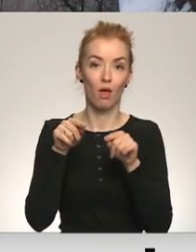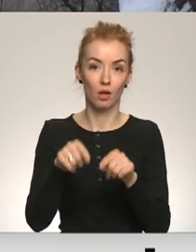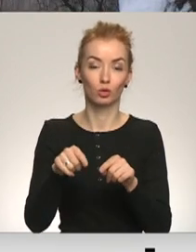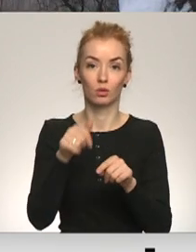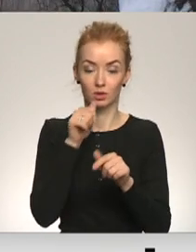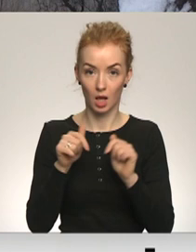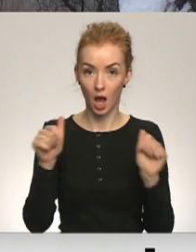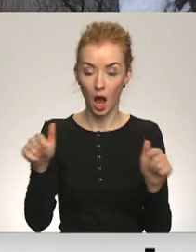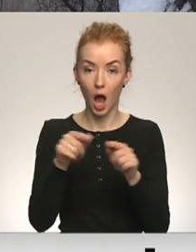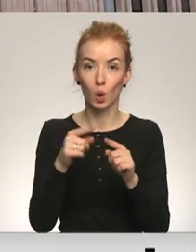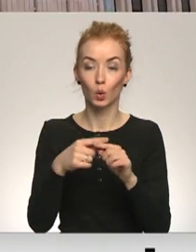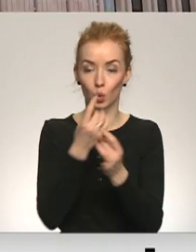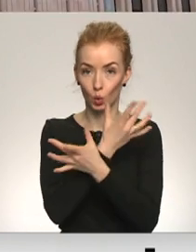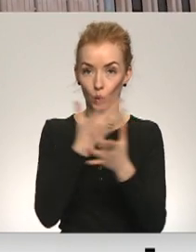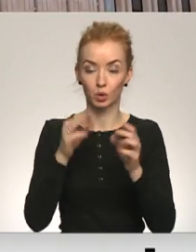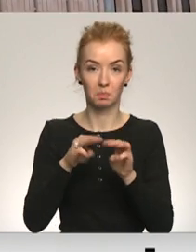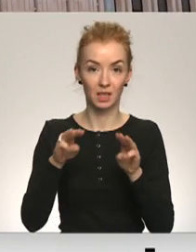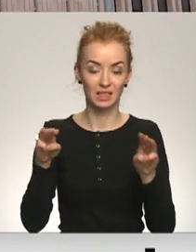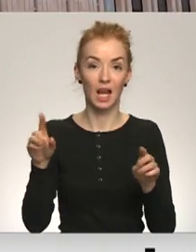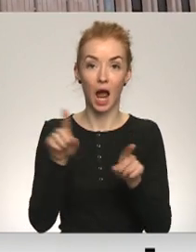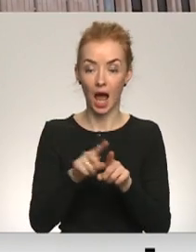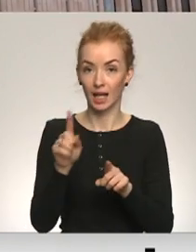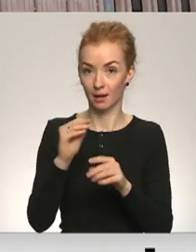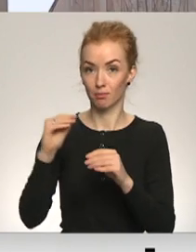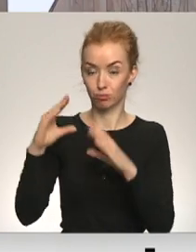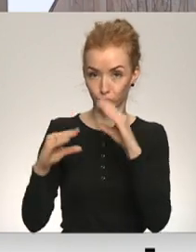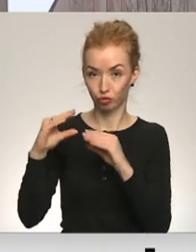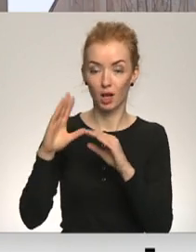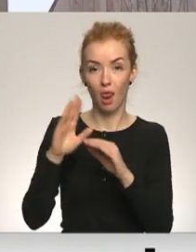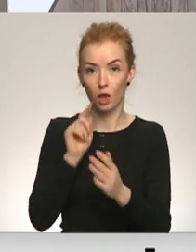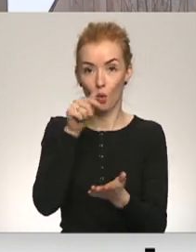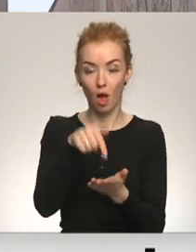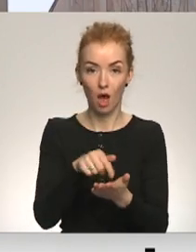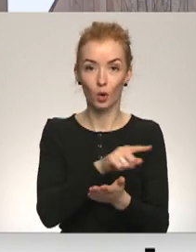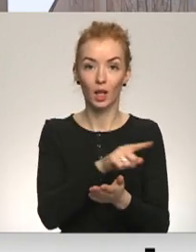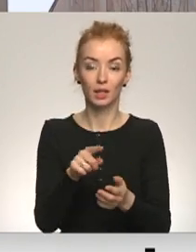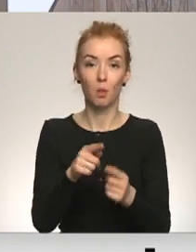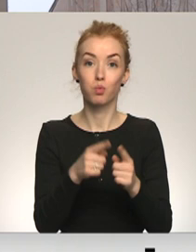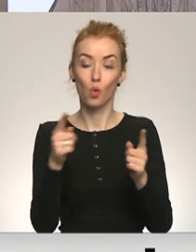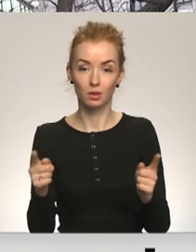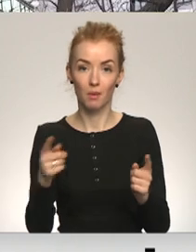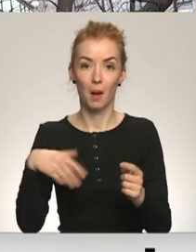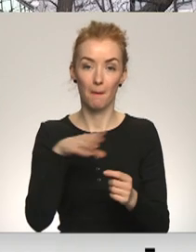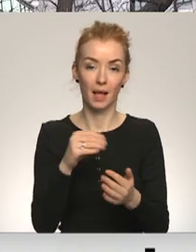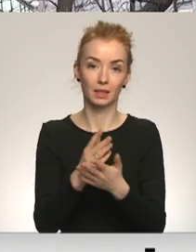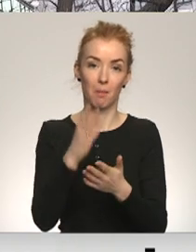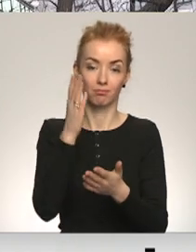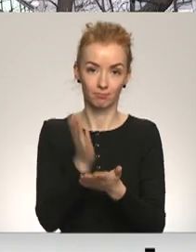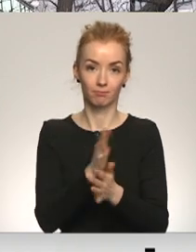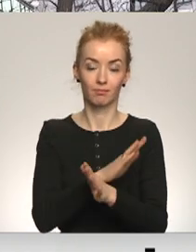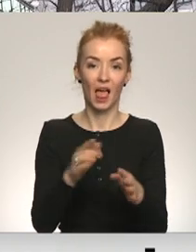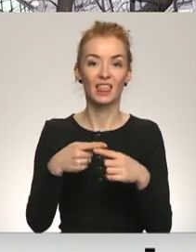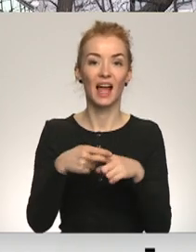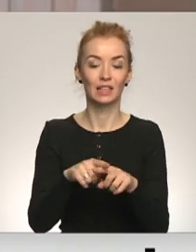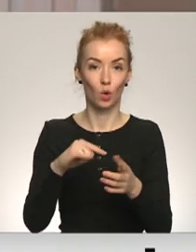kultūras ministrijas rīcībā ir finansējums, lai nonākt līdz stadie, kurā mēs esam pabeiguši koncertzāles tehnisko